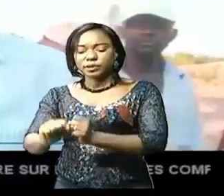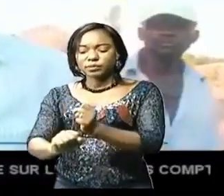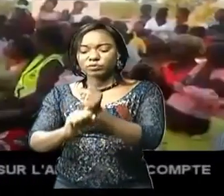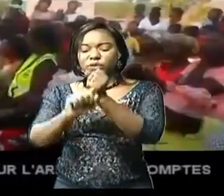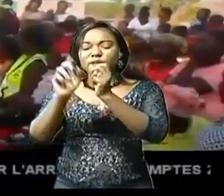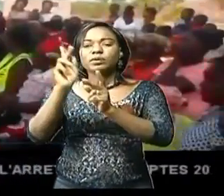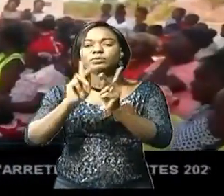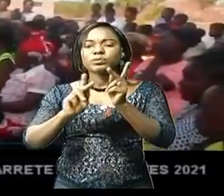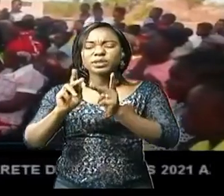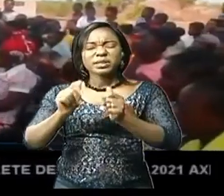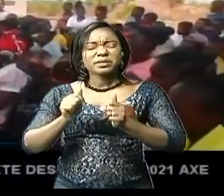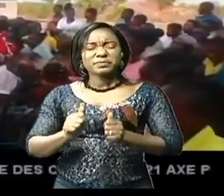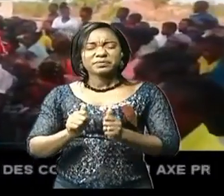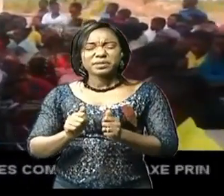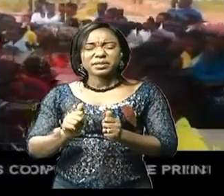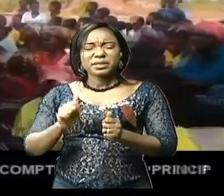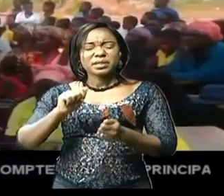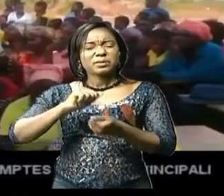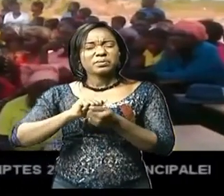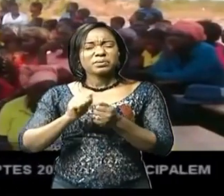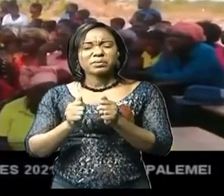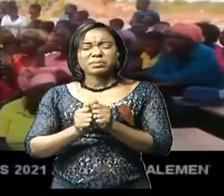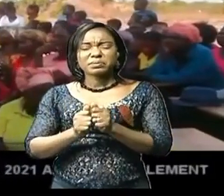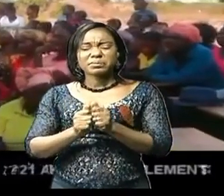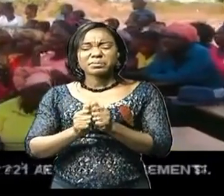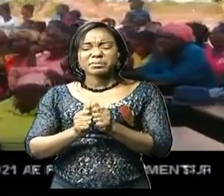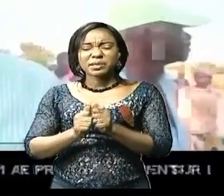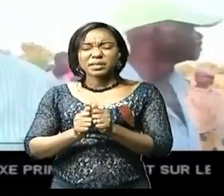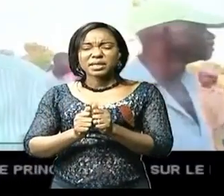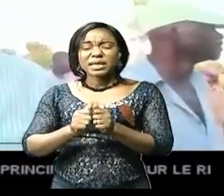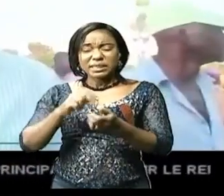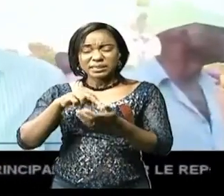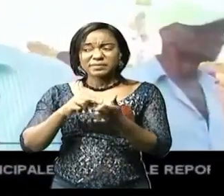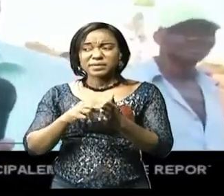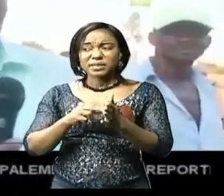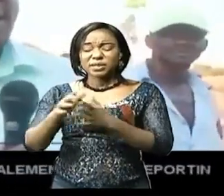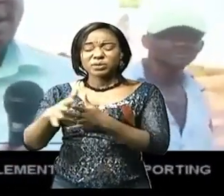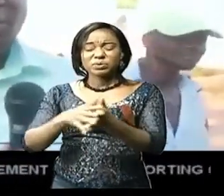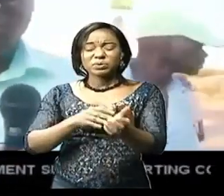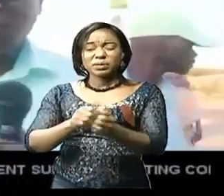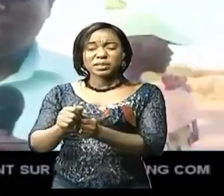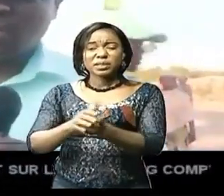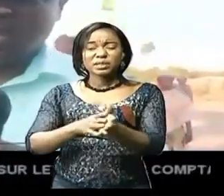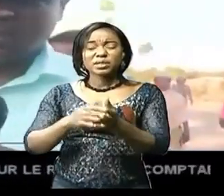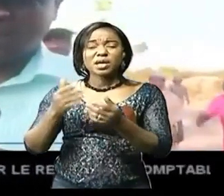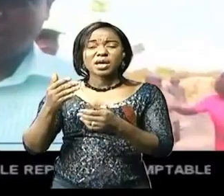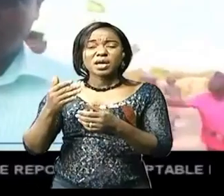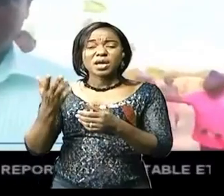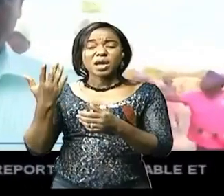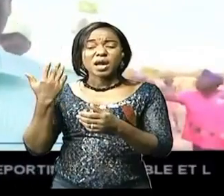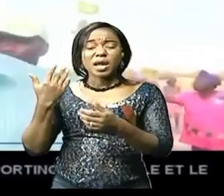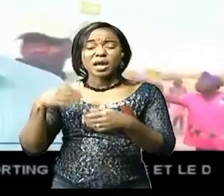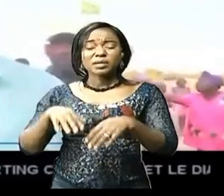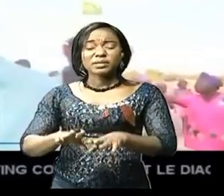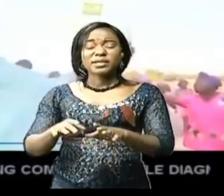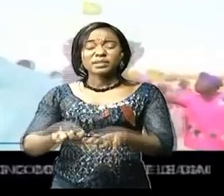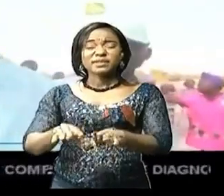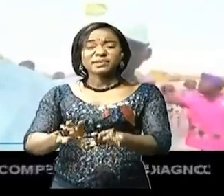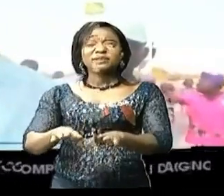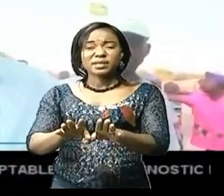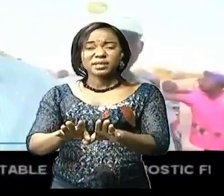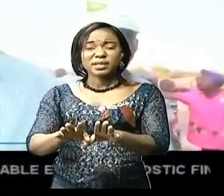vit dans une situation de pollution exagérée causée par une entreprise qui exploite